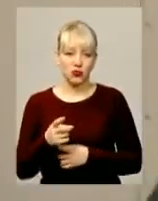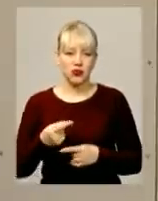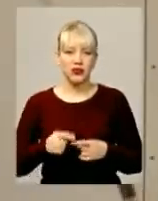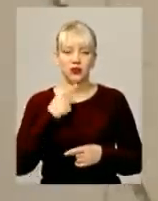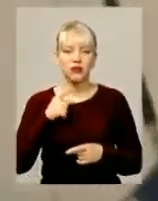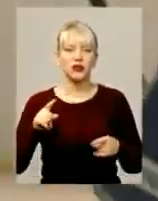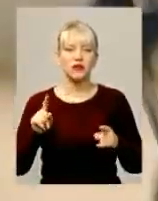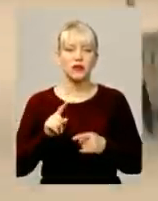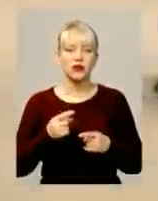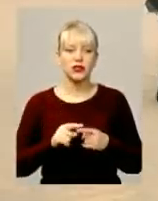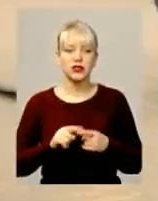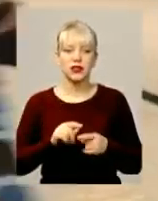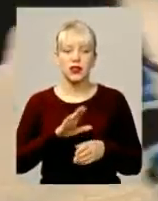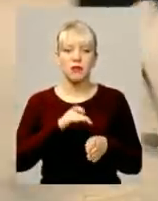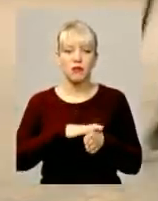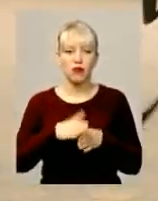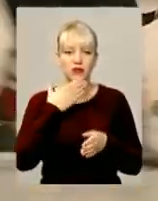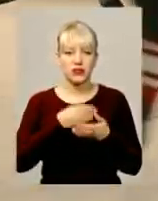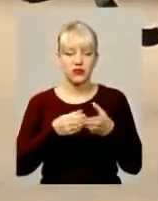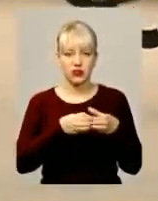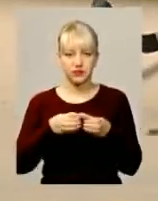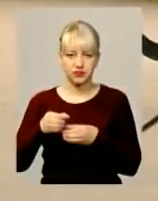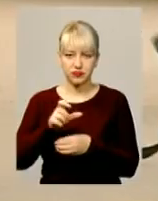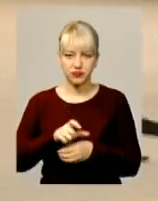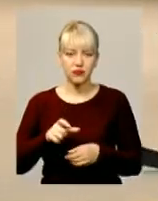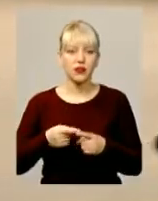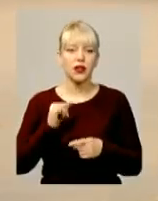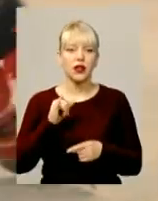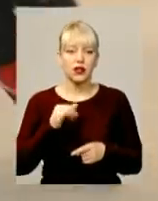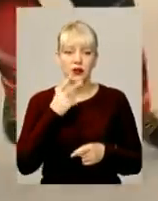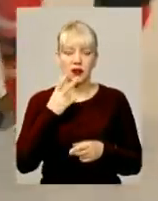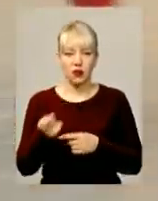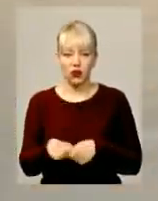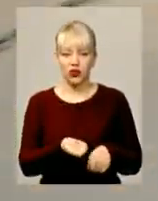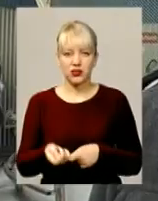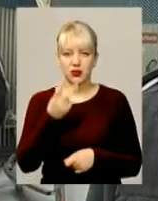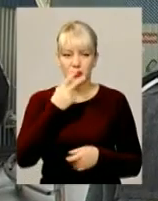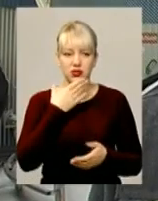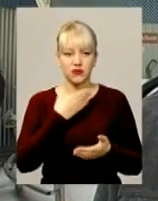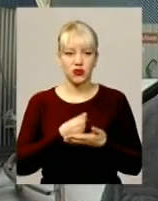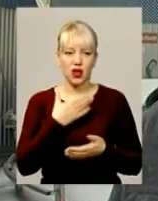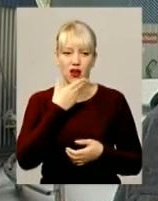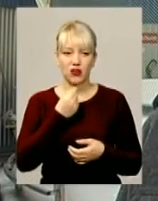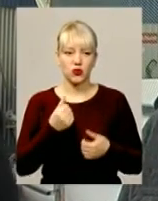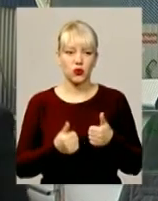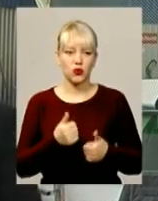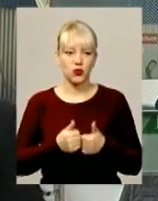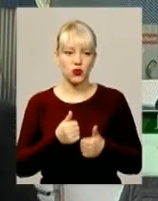Леоній Чило. Усе, каже, через неповний склад своїх підопічних. Попри це, зауважує, фокеїсти показали гарну гру. Виступили трошки